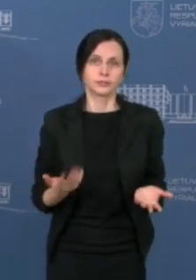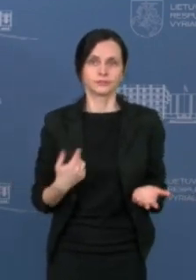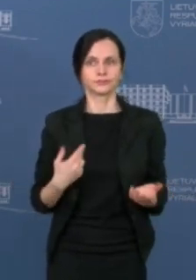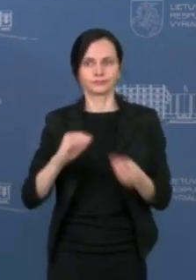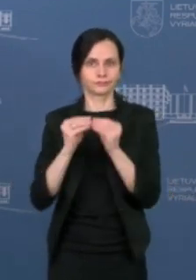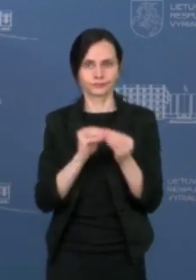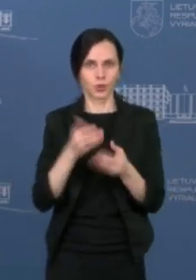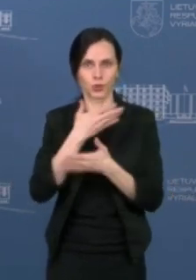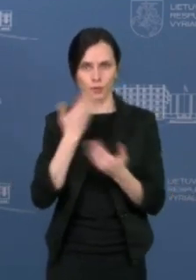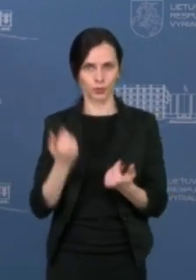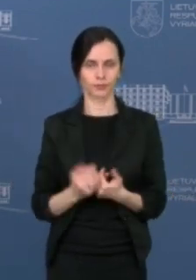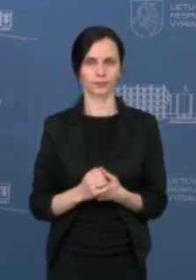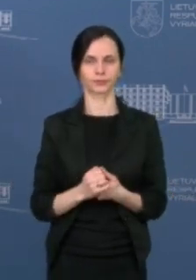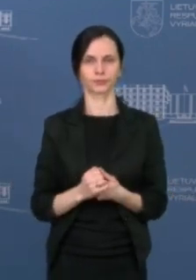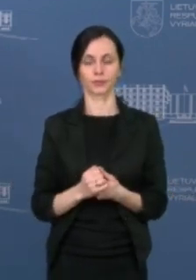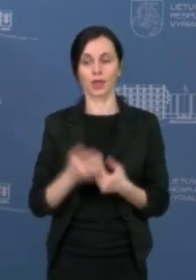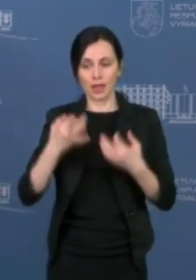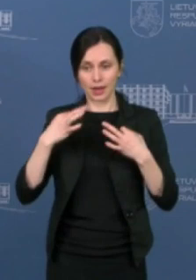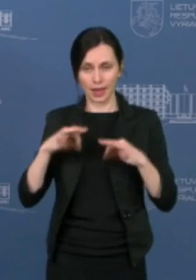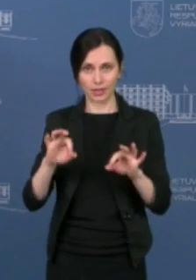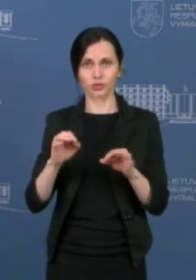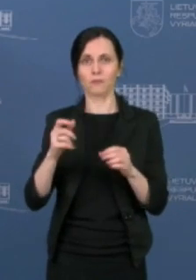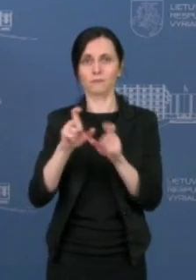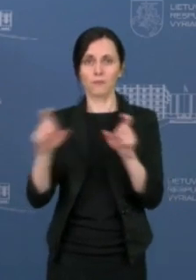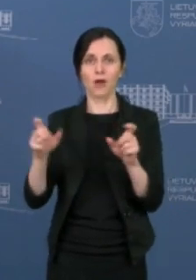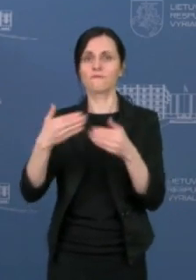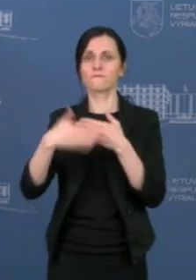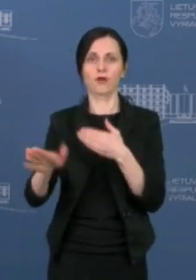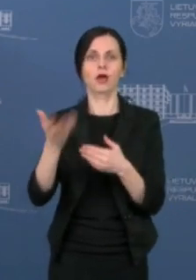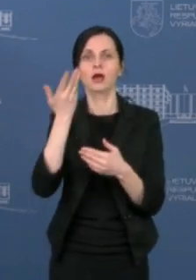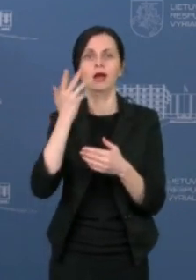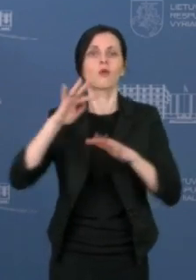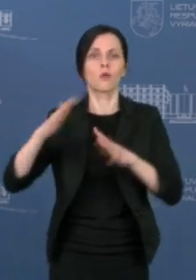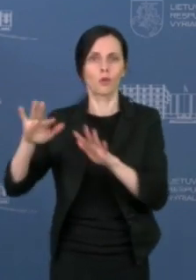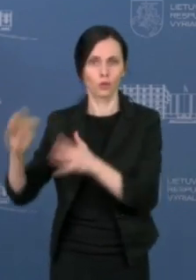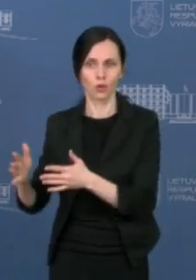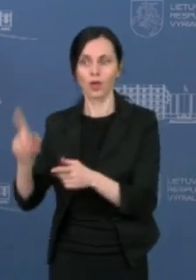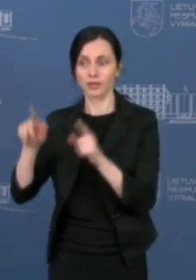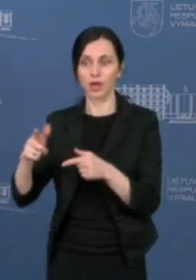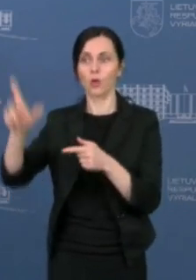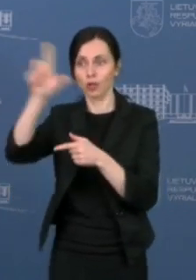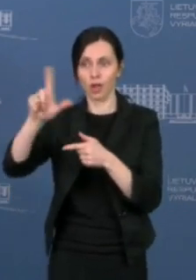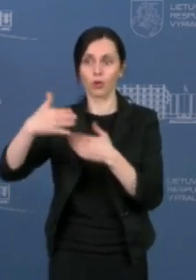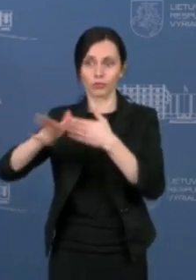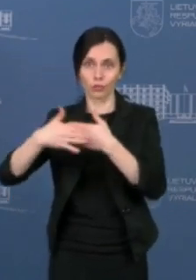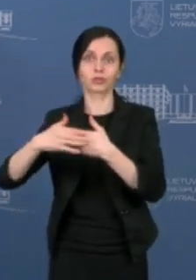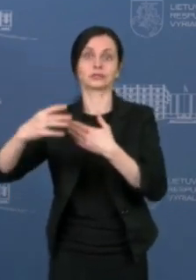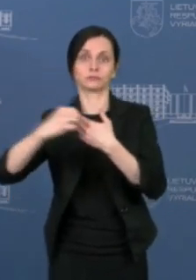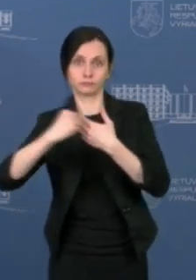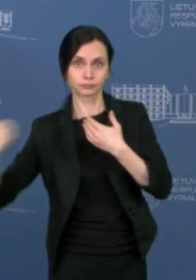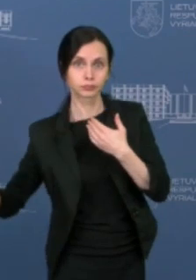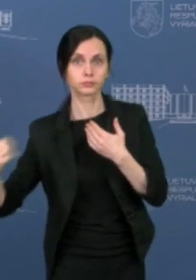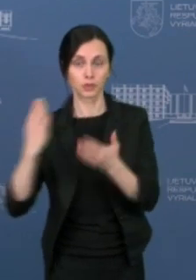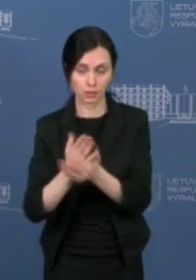neaptarė. Mes leidžiame veikti toms parduotuviams, kurios turi įėjimą iš lauko pusės ir